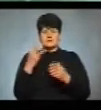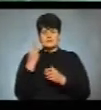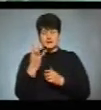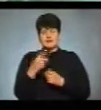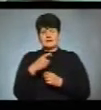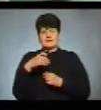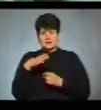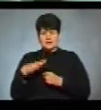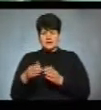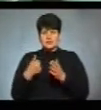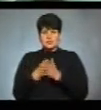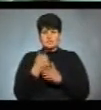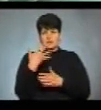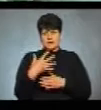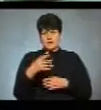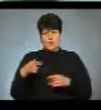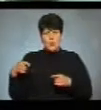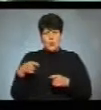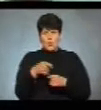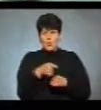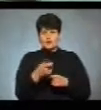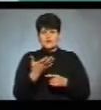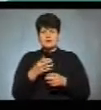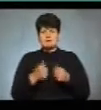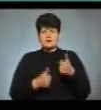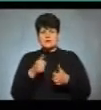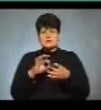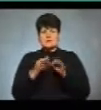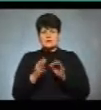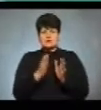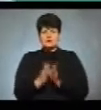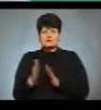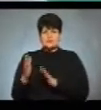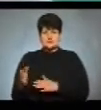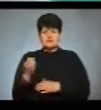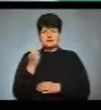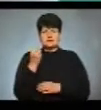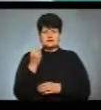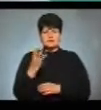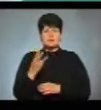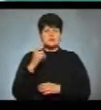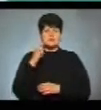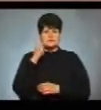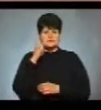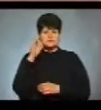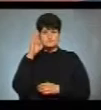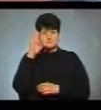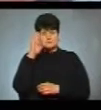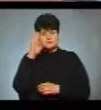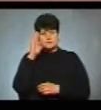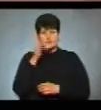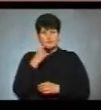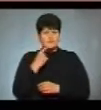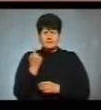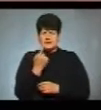Переможці цього туру продовжують змагатися за олімпійською системою. 13-річний Денис Тарасевич фахтує півтора роки. Хлопець